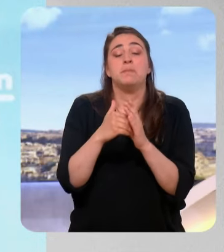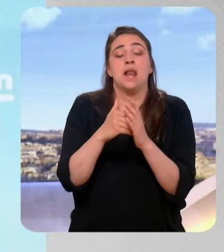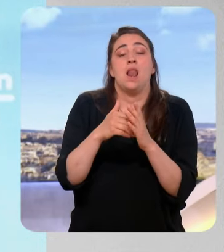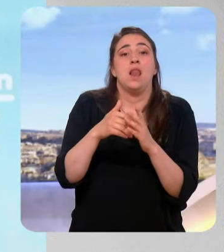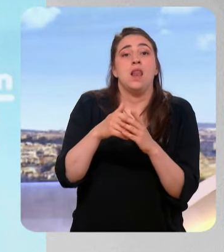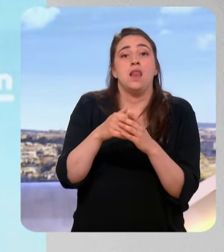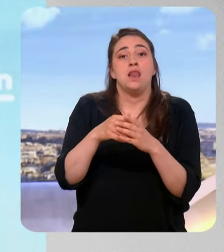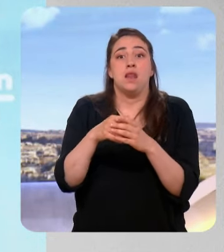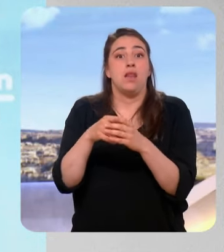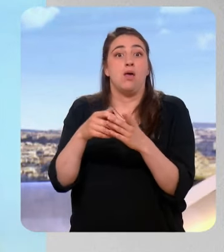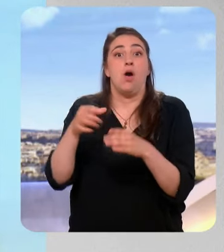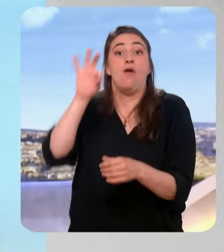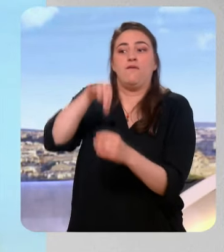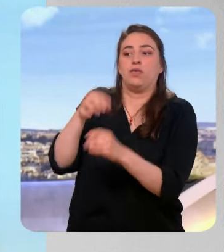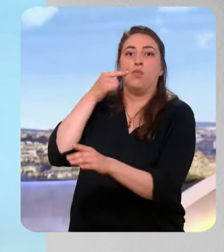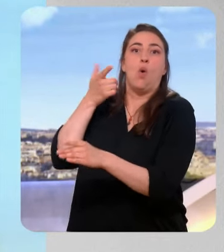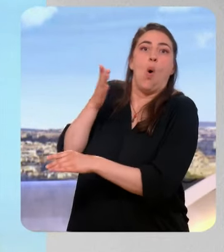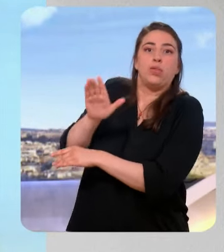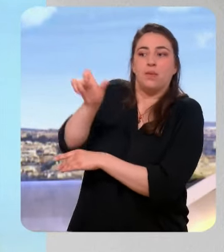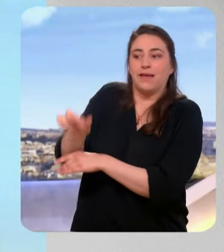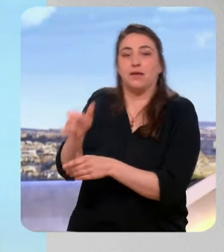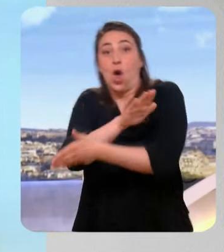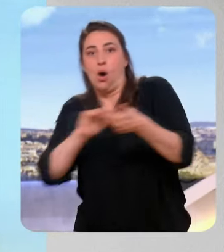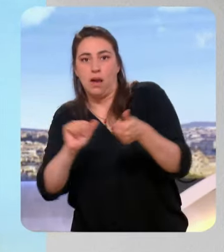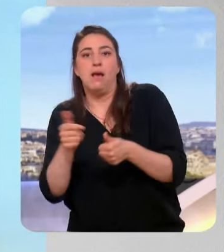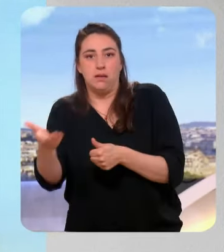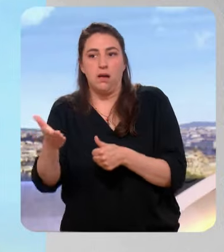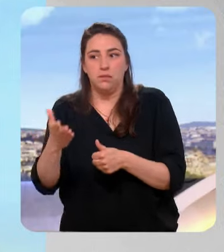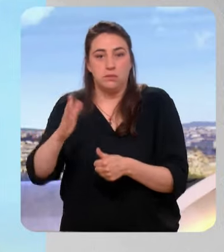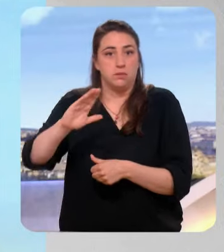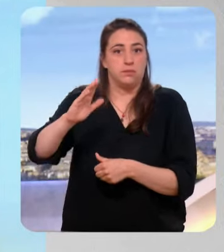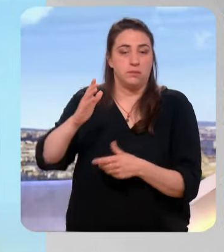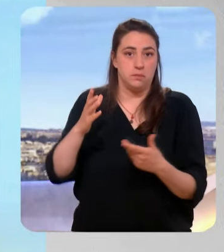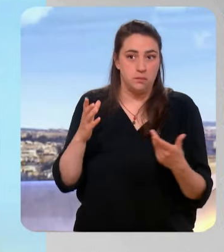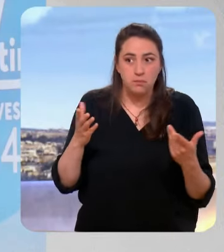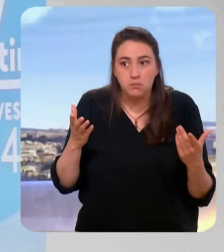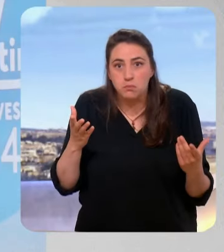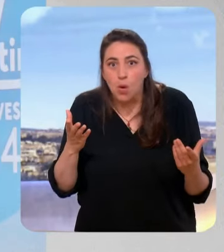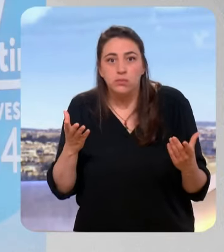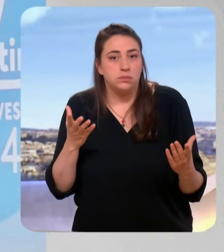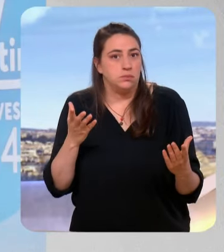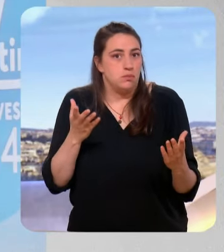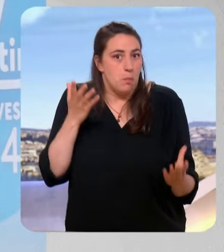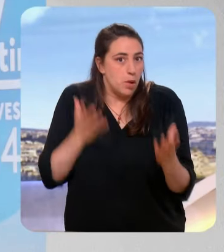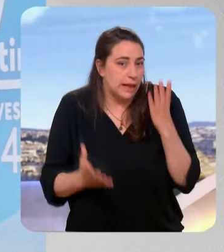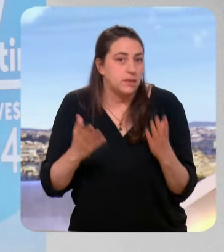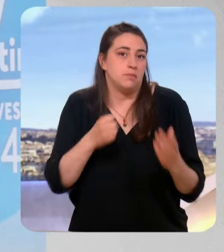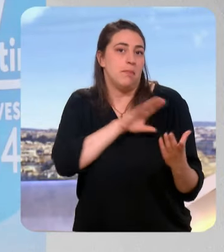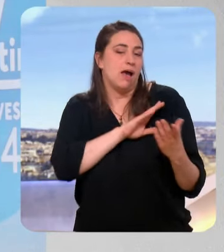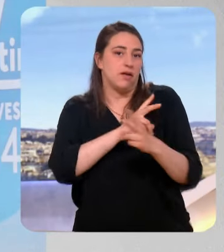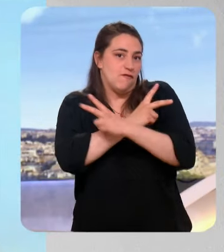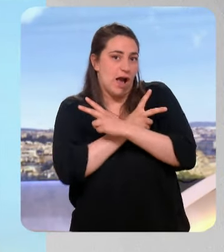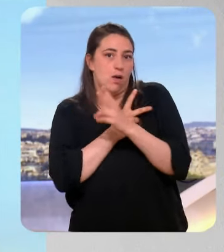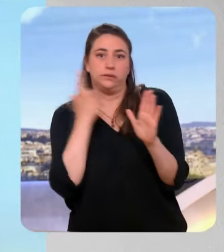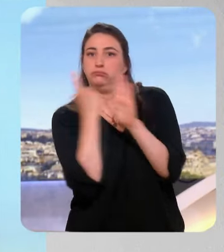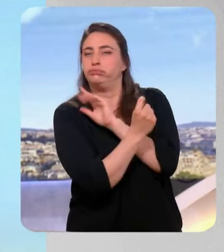est-ce que, alors il y a l'impact évidemment des vacances d'été, avec beaucoup de gens qui sont partis en vacances, mais est-ce qu'on pourrait avoir dimanche une participation